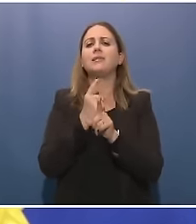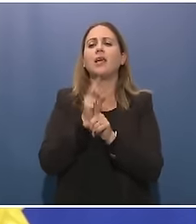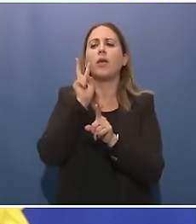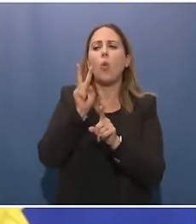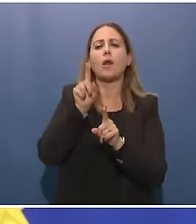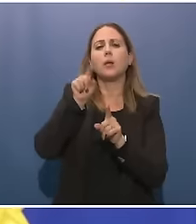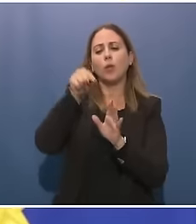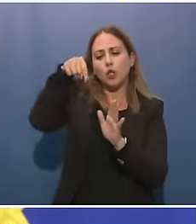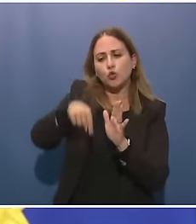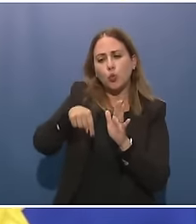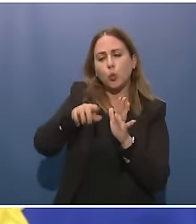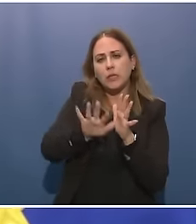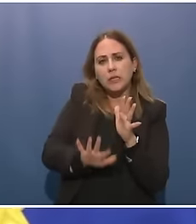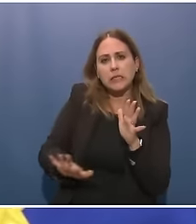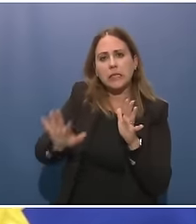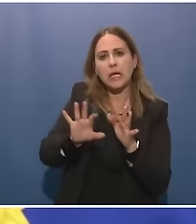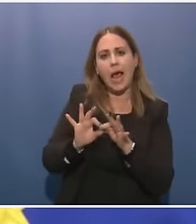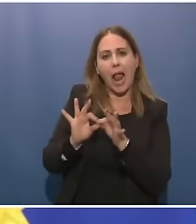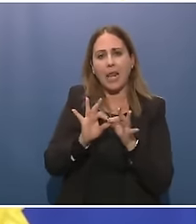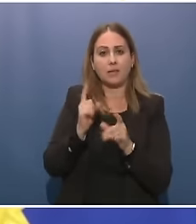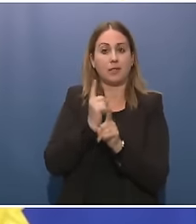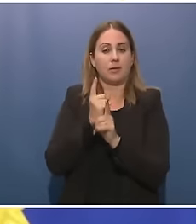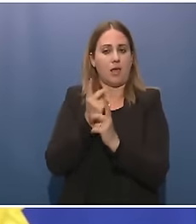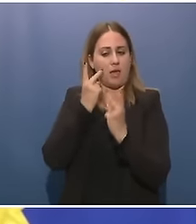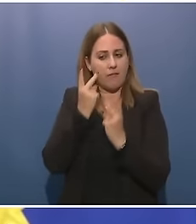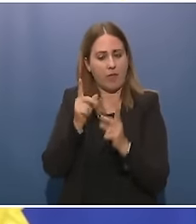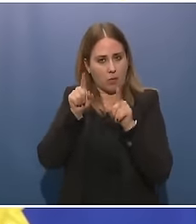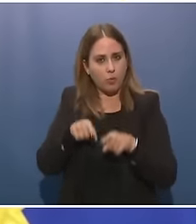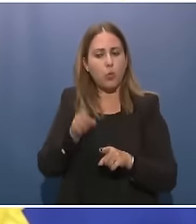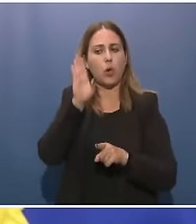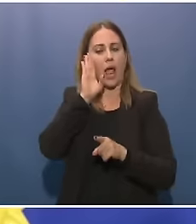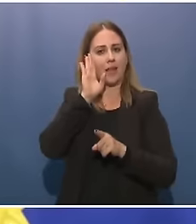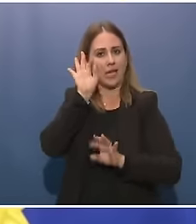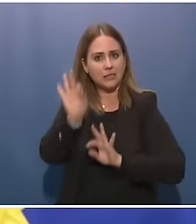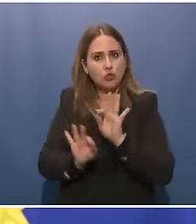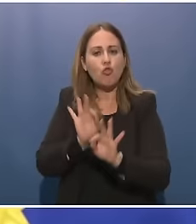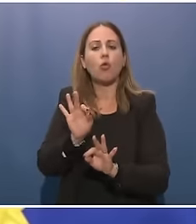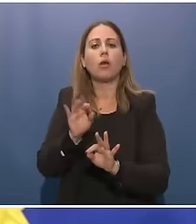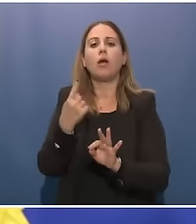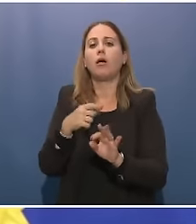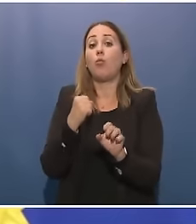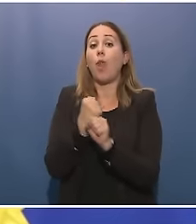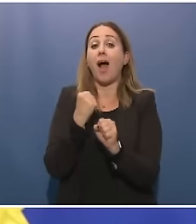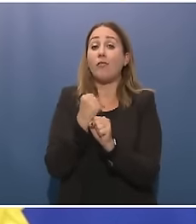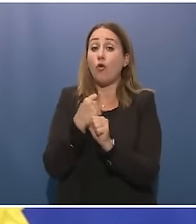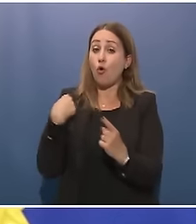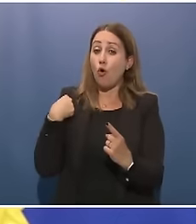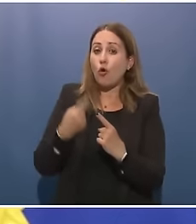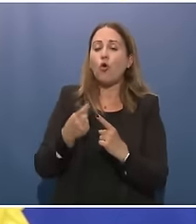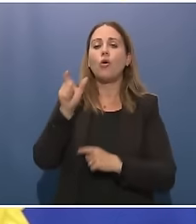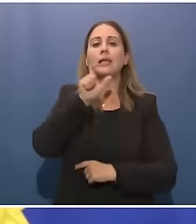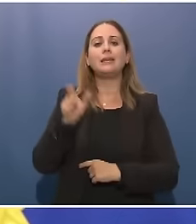sud dell'alleanza, questo è un lavoro che l'Italia ha contribuito a fare insomma di